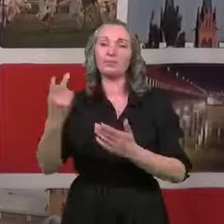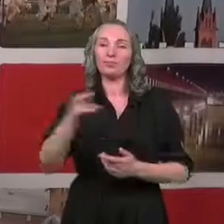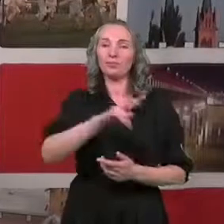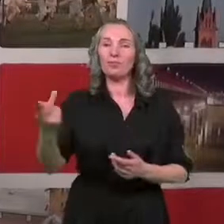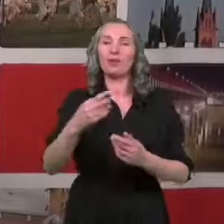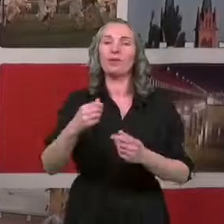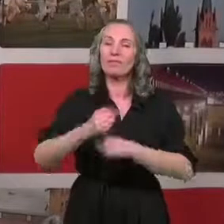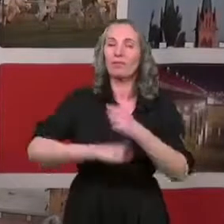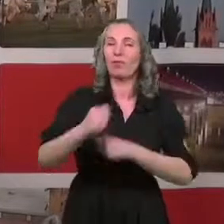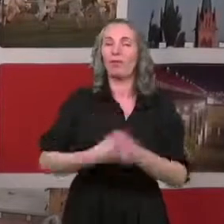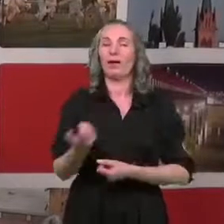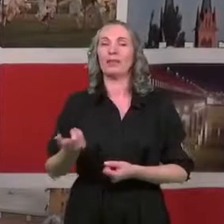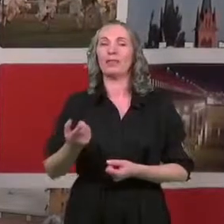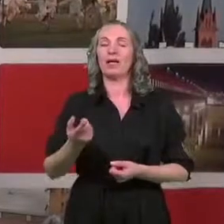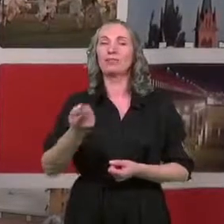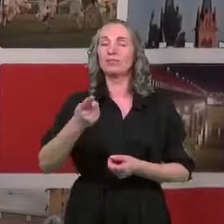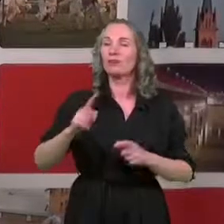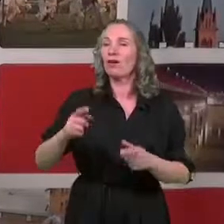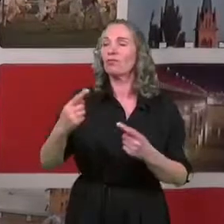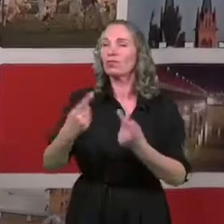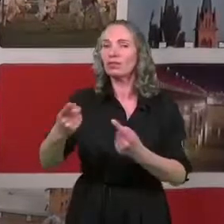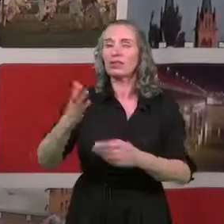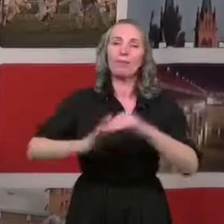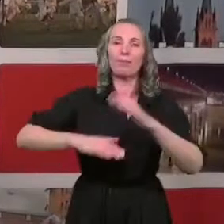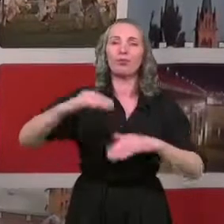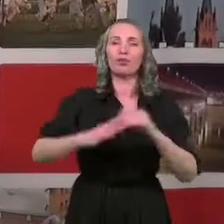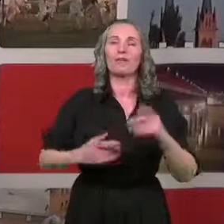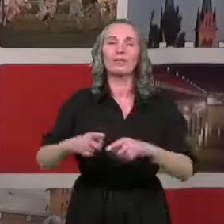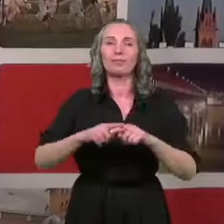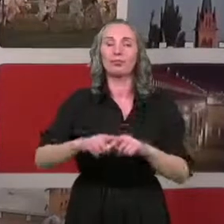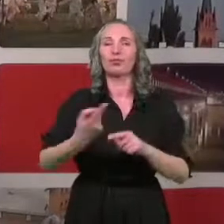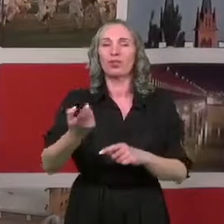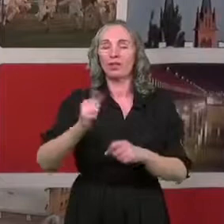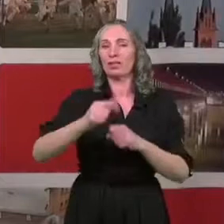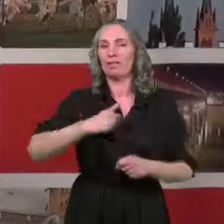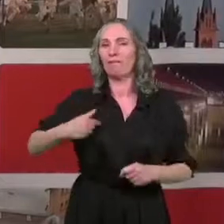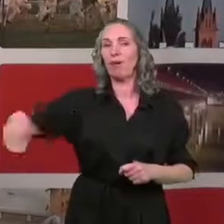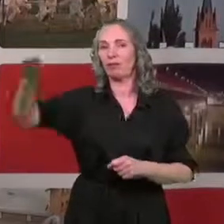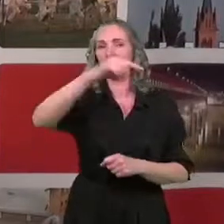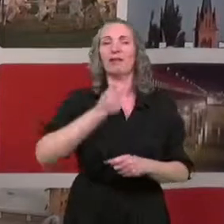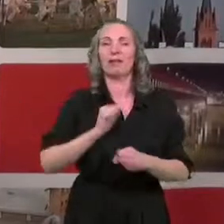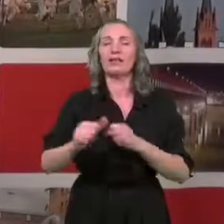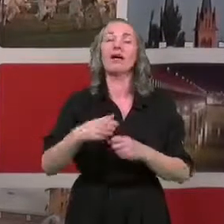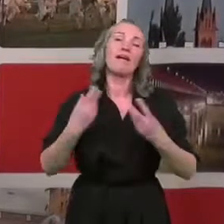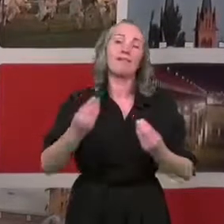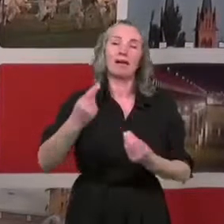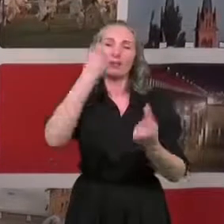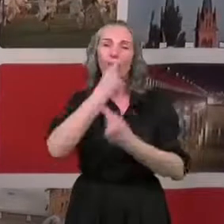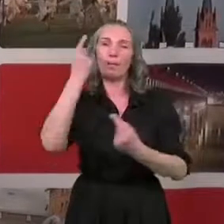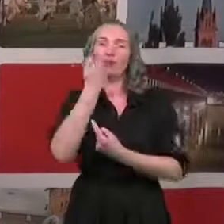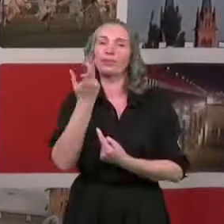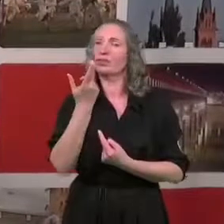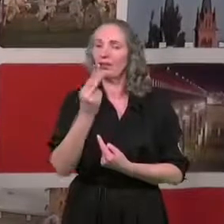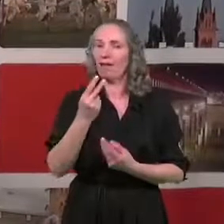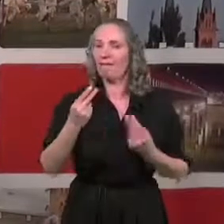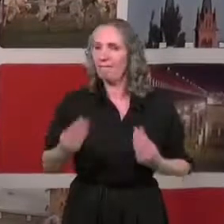współpracy. Takie formy budownictwa spółdzielczego w Polsce już funkcjonuje. Warto by pomyśleć, czy nie